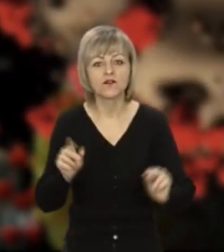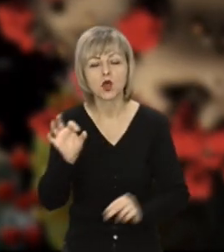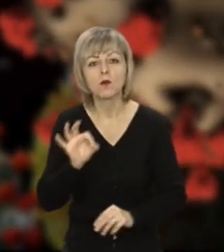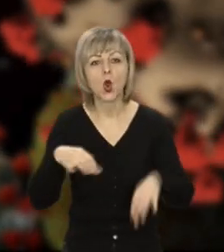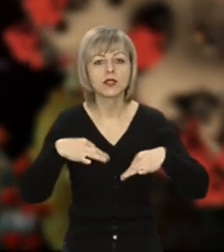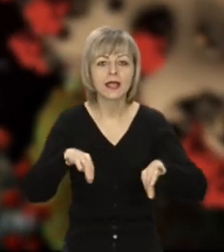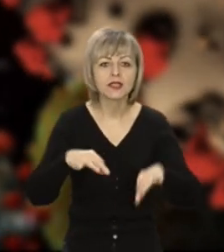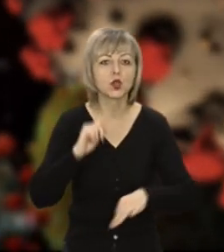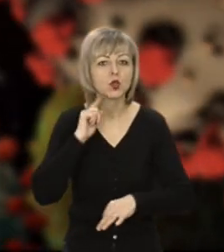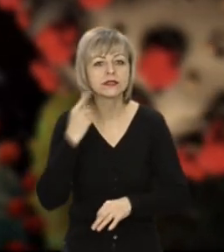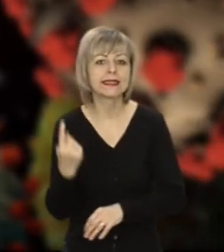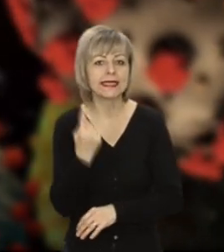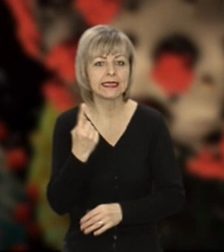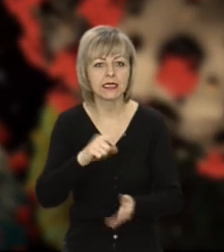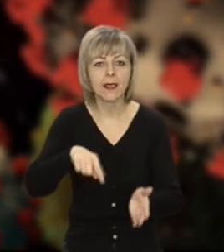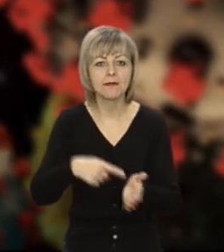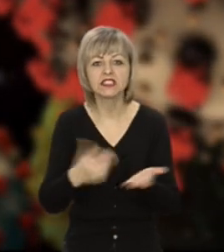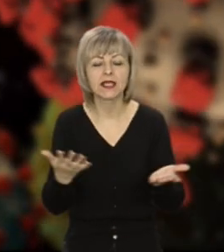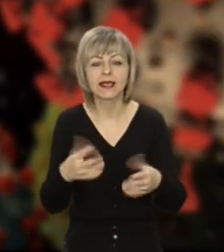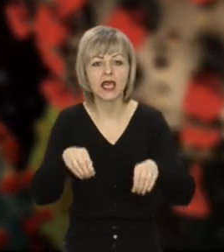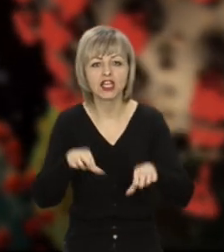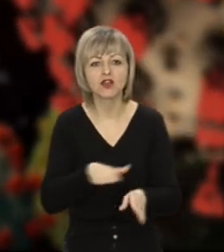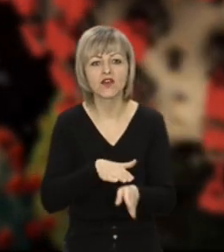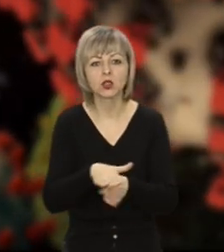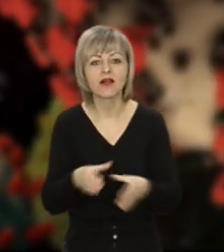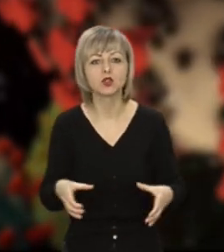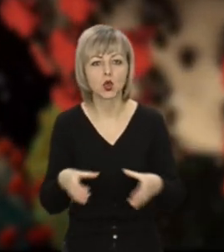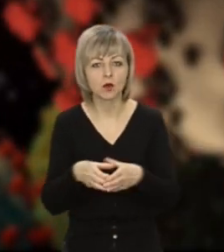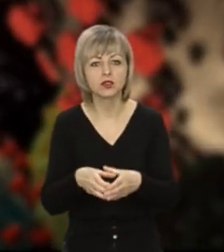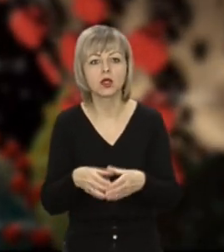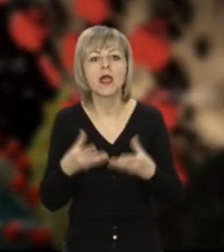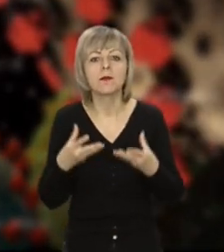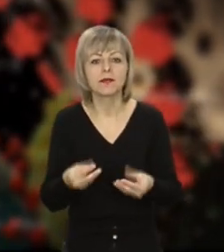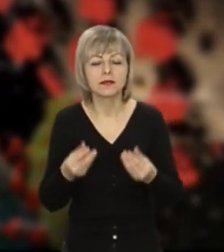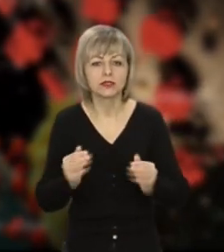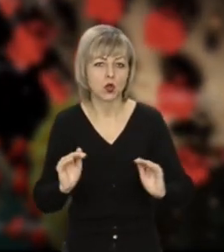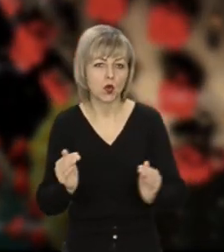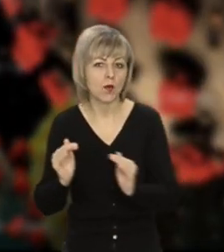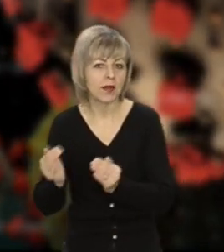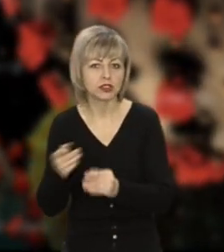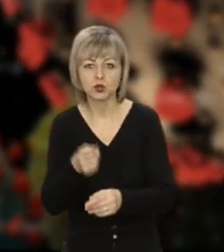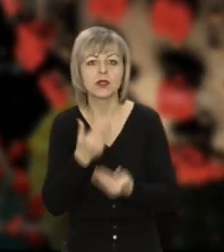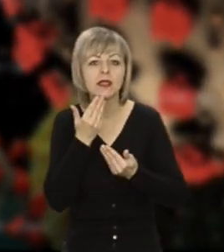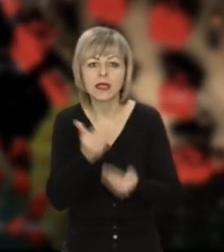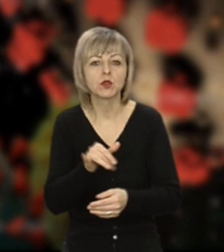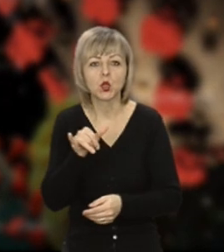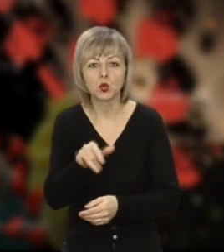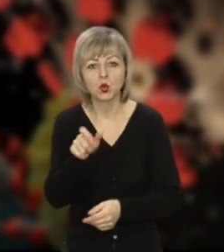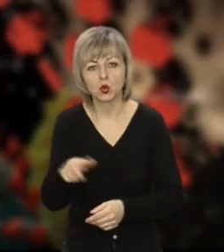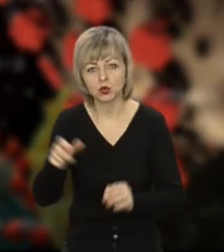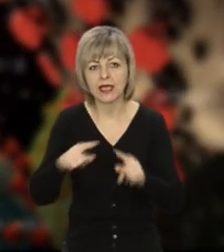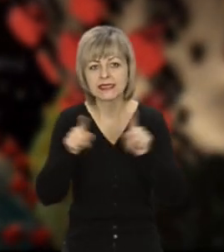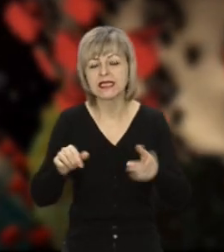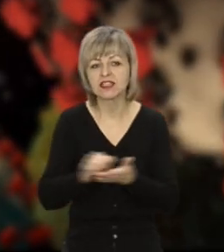транспорту, то Луцьк чи не єдине місто, яке рішенням виконавчого комітету послабило обмеження. Тут не запитують про сертифікат